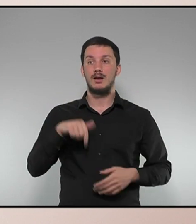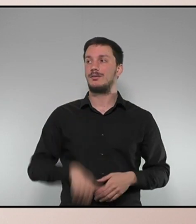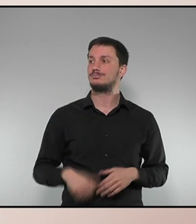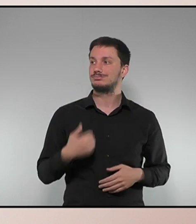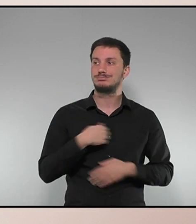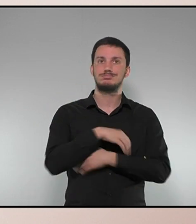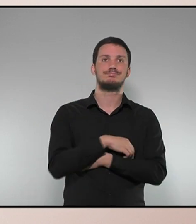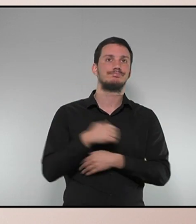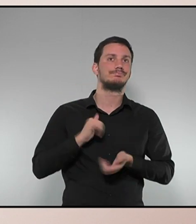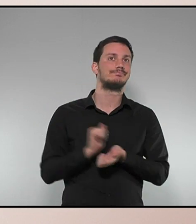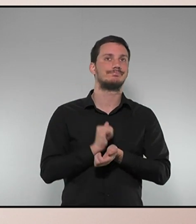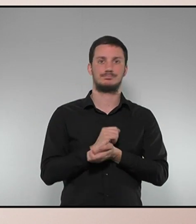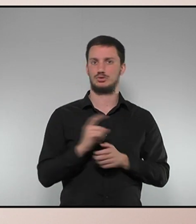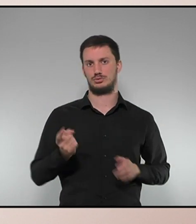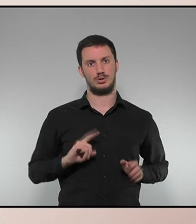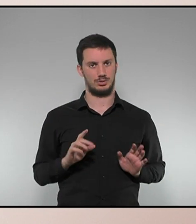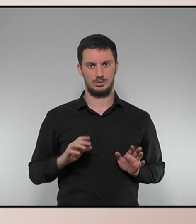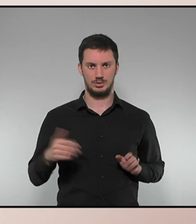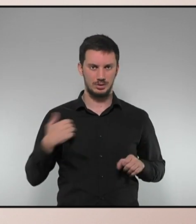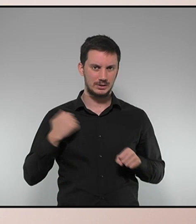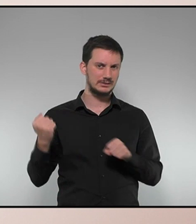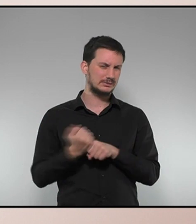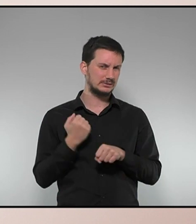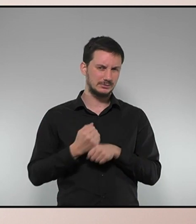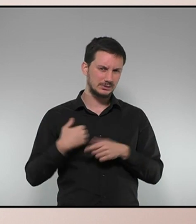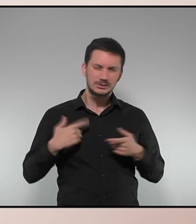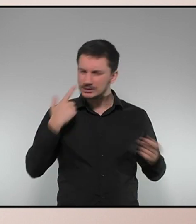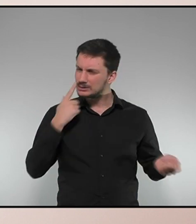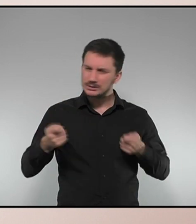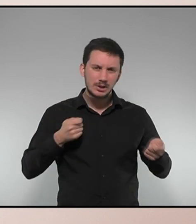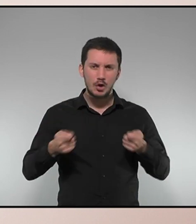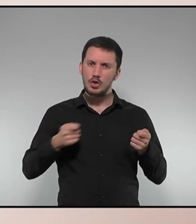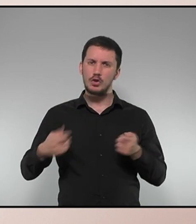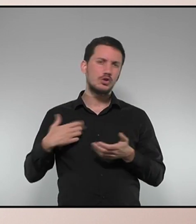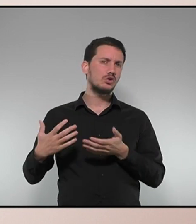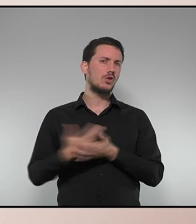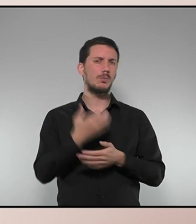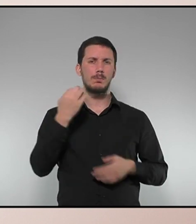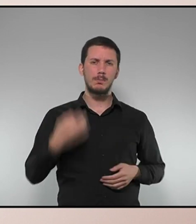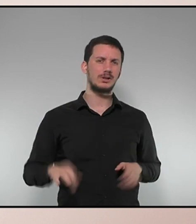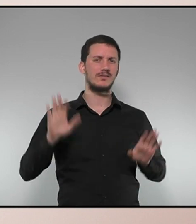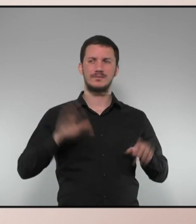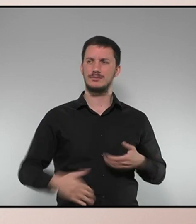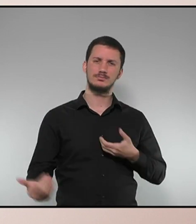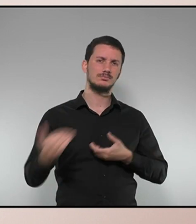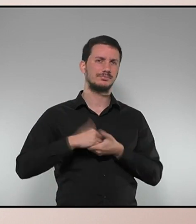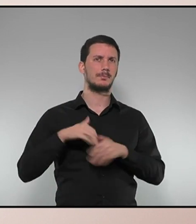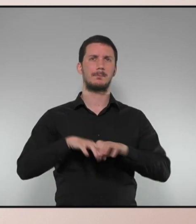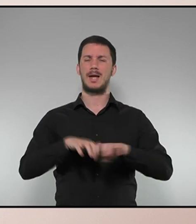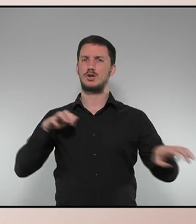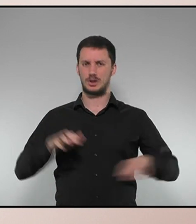creuats sinó que està intensificant tot el treball negociador per poder tenir aquesta majoria per aprovar uns pressupostos.